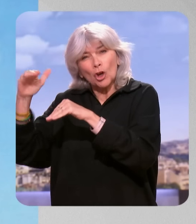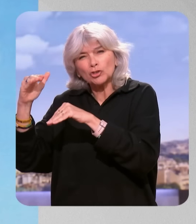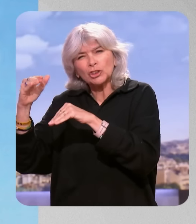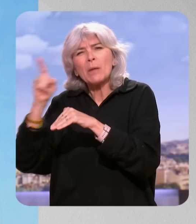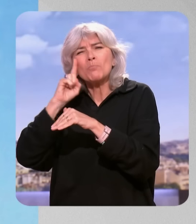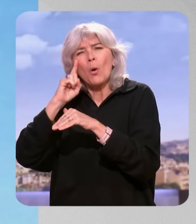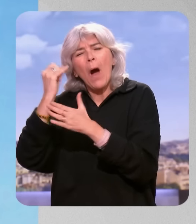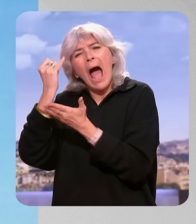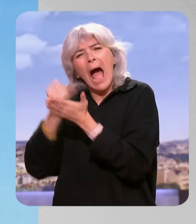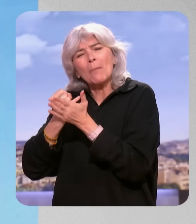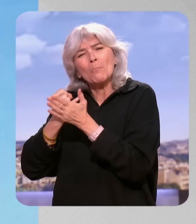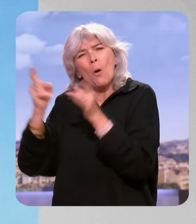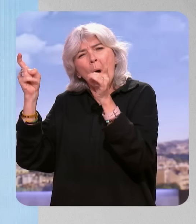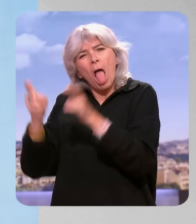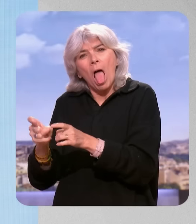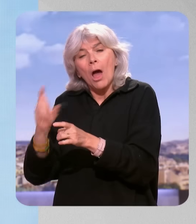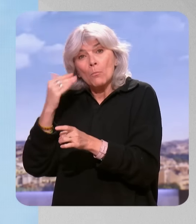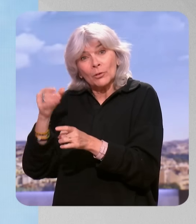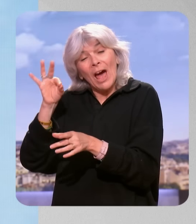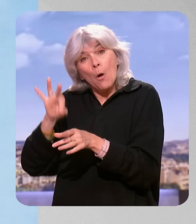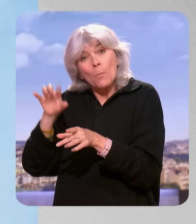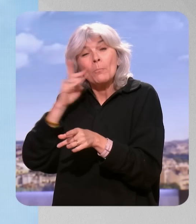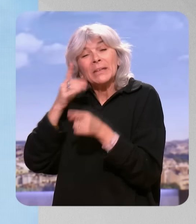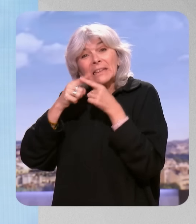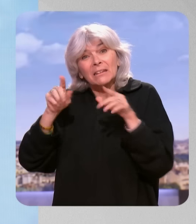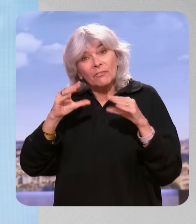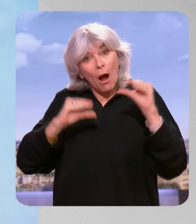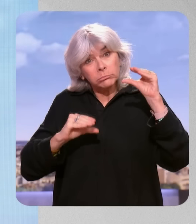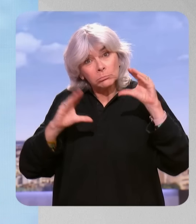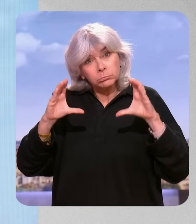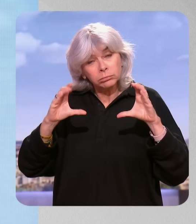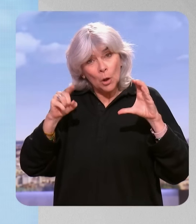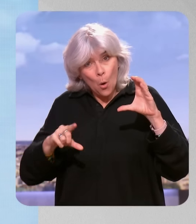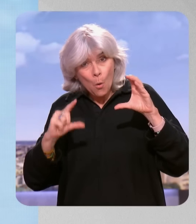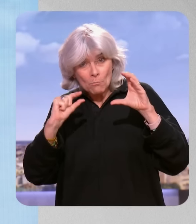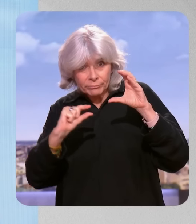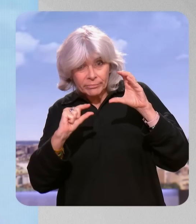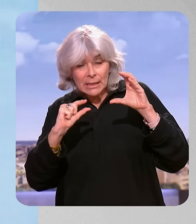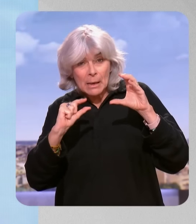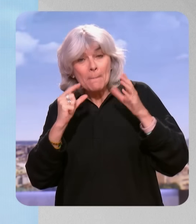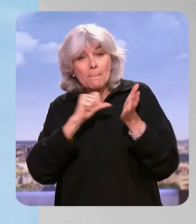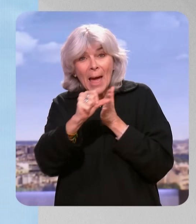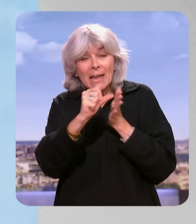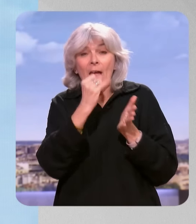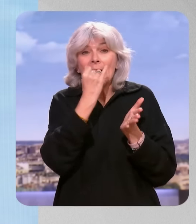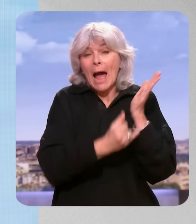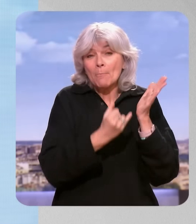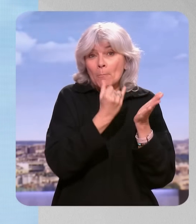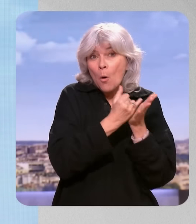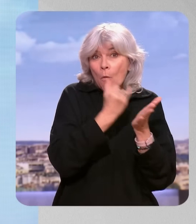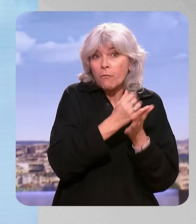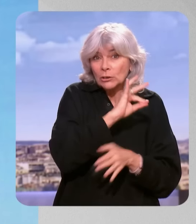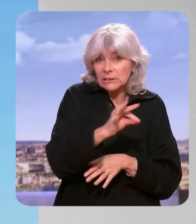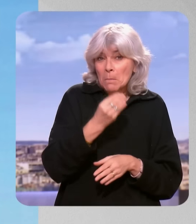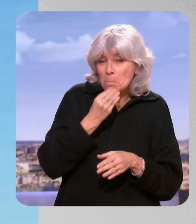sur la différence d'impôt qu'ils auraient dû voter. Quand ils sont dans un pays où il n pas beaucoup d'impôts, eh bien, on leur ferait payer le différent au fisc français. C'est une bonne idée,